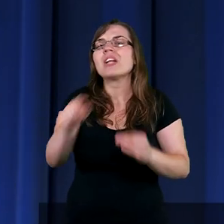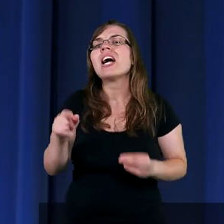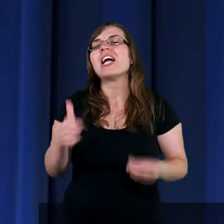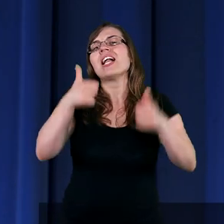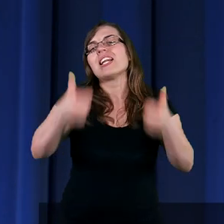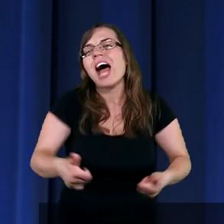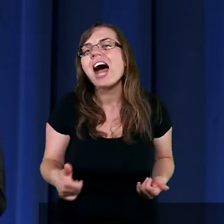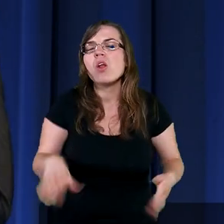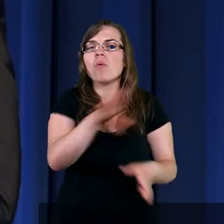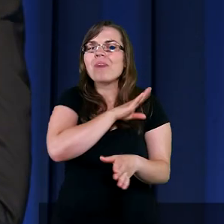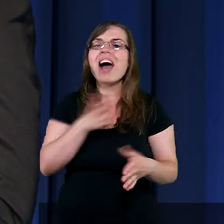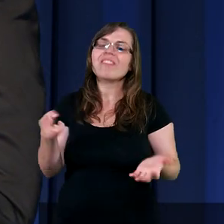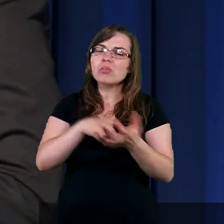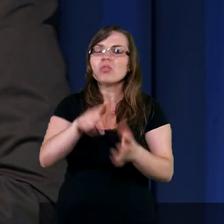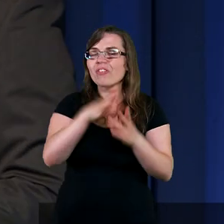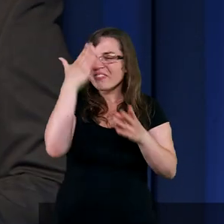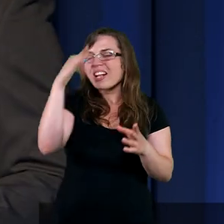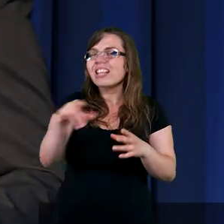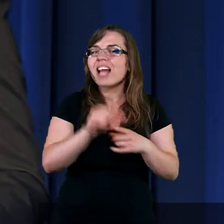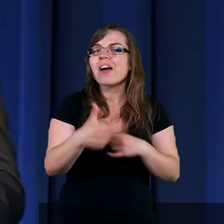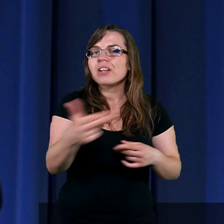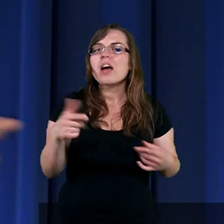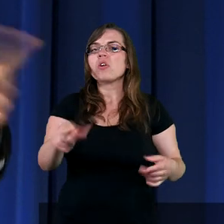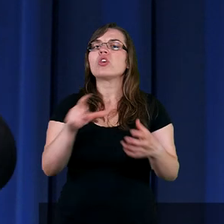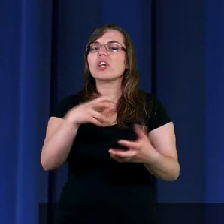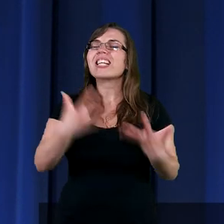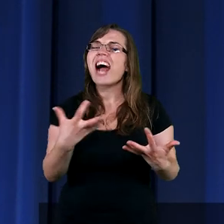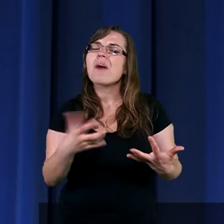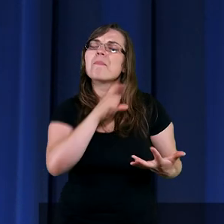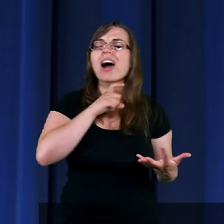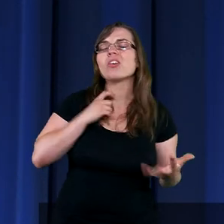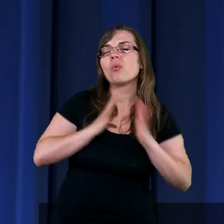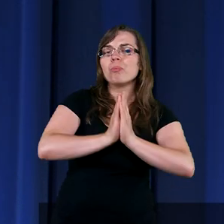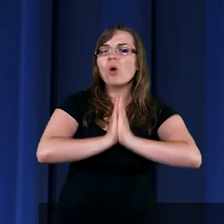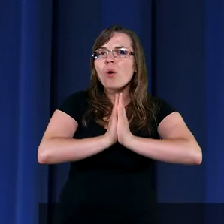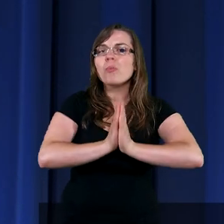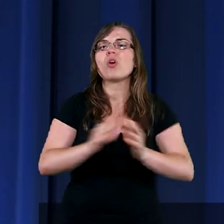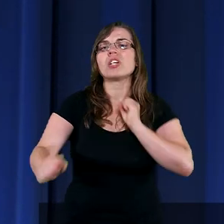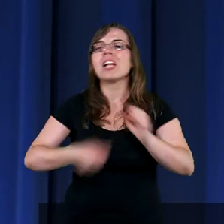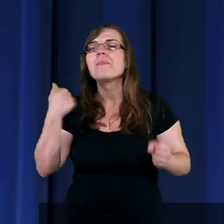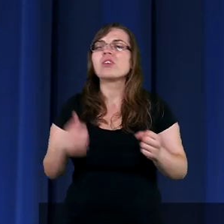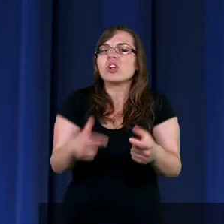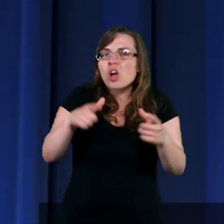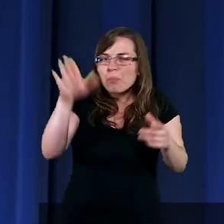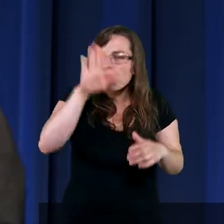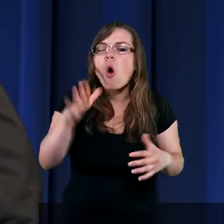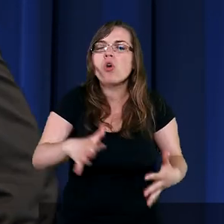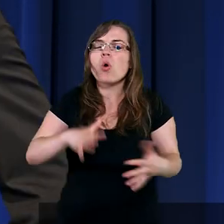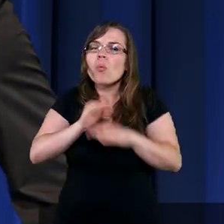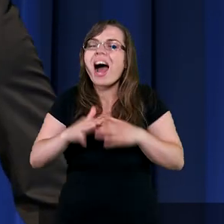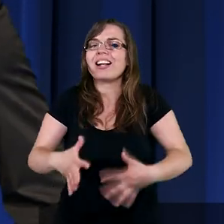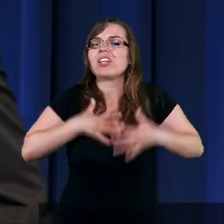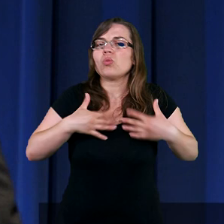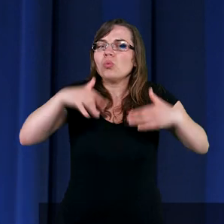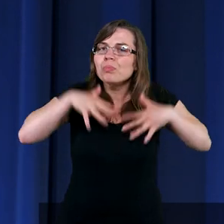zostaną zmartwychwzbudzeni. Pastorze, na ten temat mów. Jeszcze, pastorze, chciałem poprosić, żebyście odśpiewali cudowną Bożą łaskę, bo